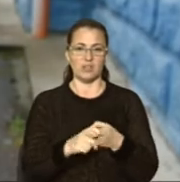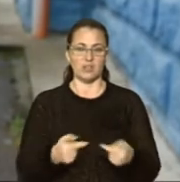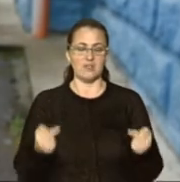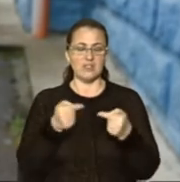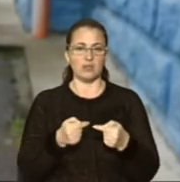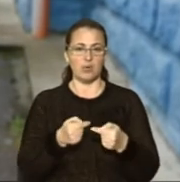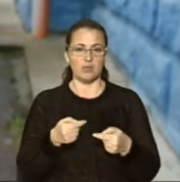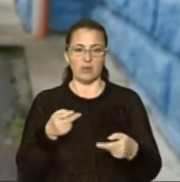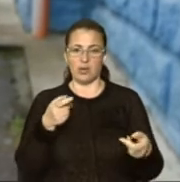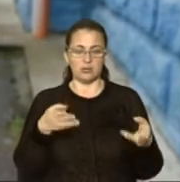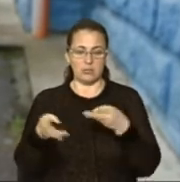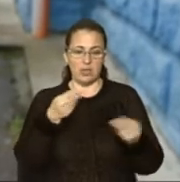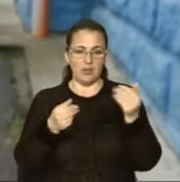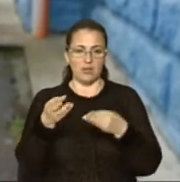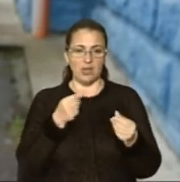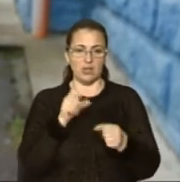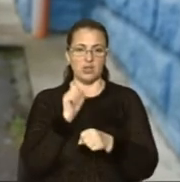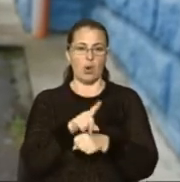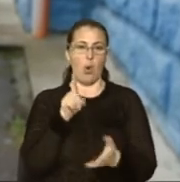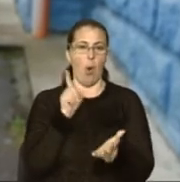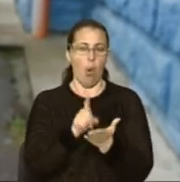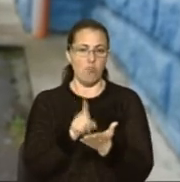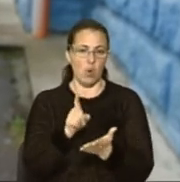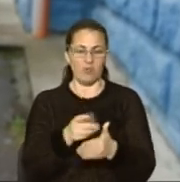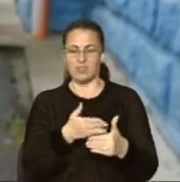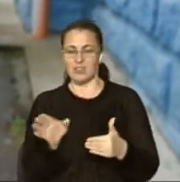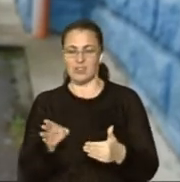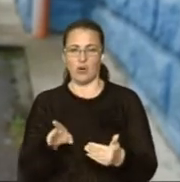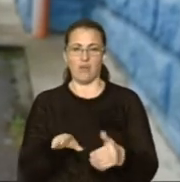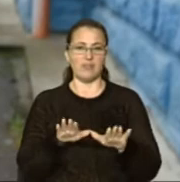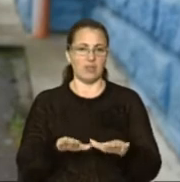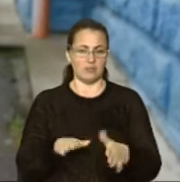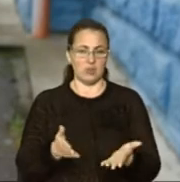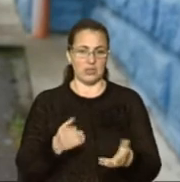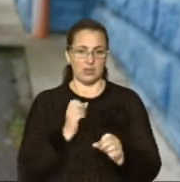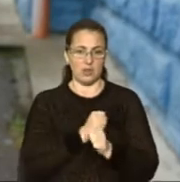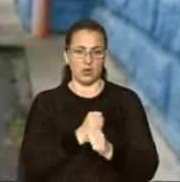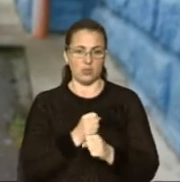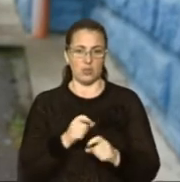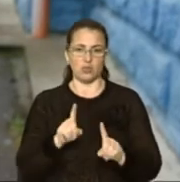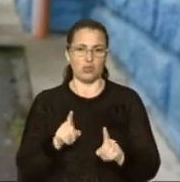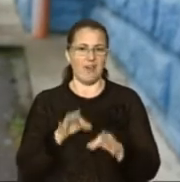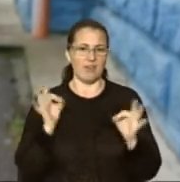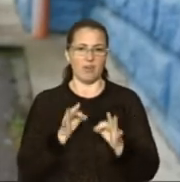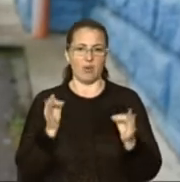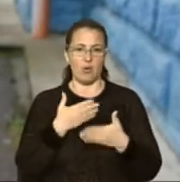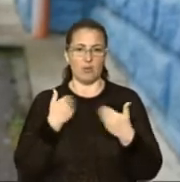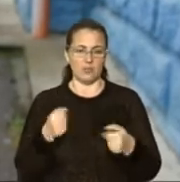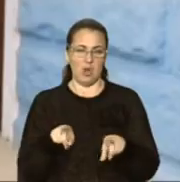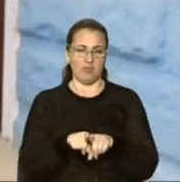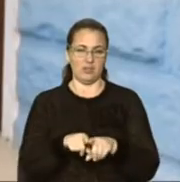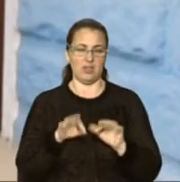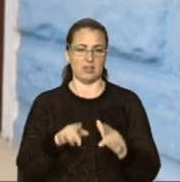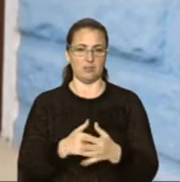міфічних обов'язків, з'являться до судового засідання, відсторонень від посади і таке інше, чого, як правило, ніколи не мав в подібній